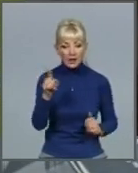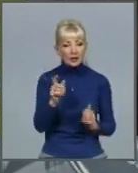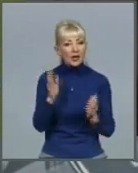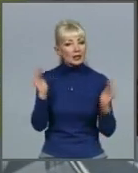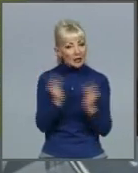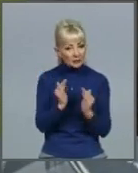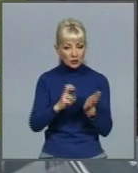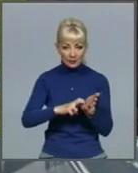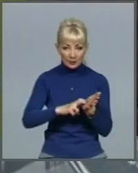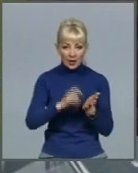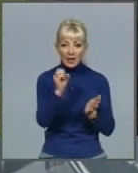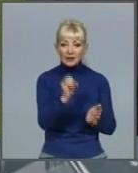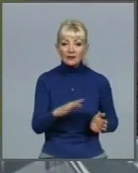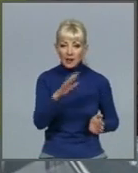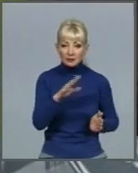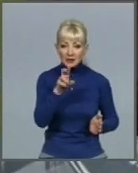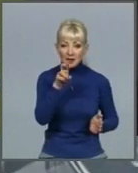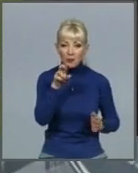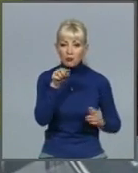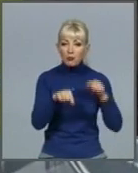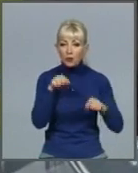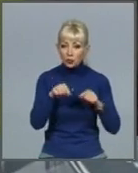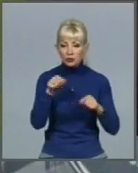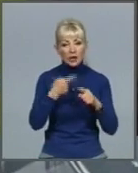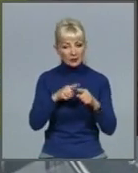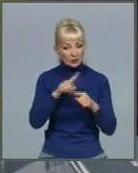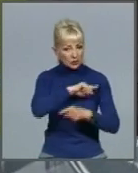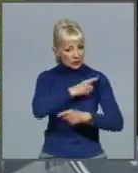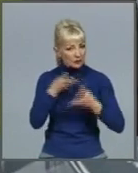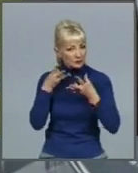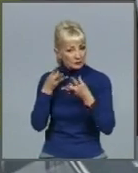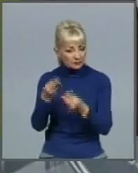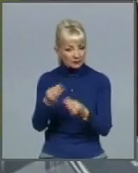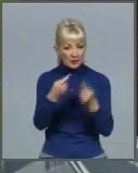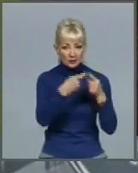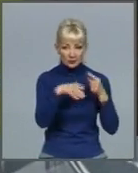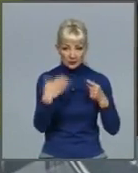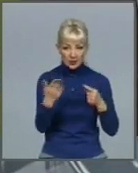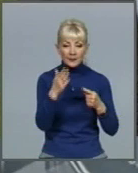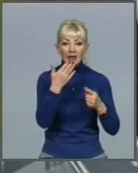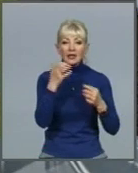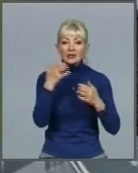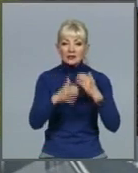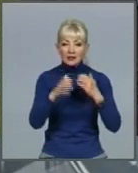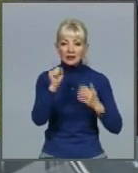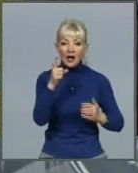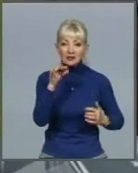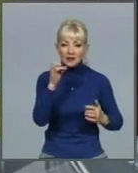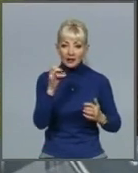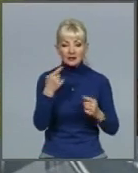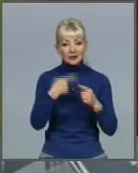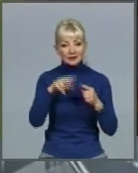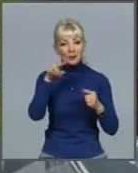болотна близька до уразливого положення. Середньоземноморська та середньоазійська належать до уразливих видів, а променева – до видів на межі